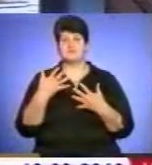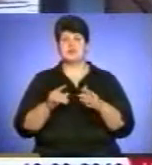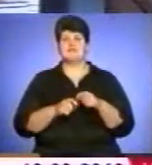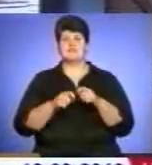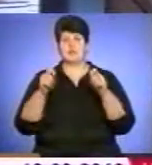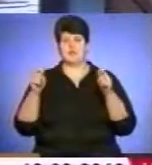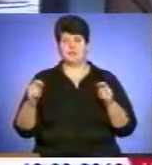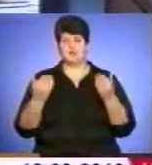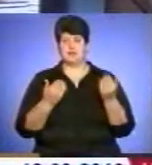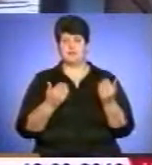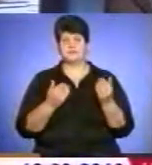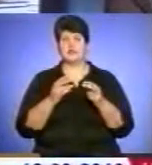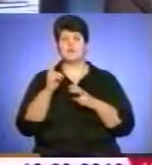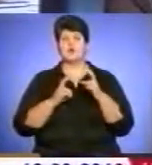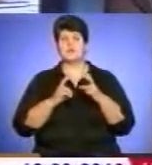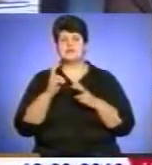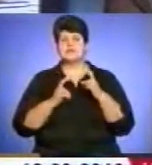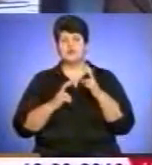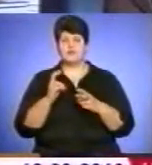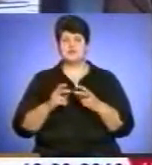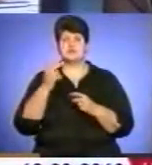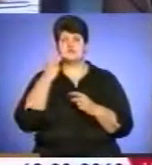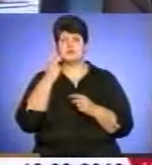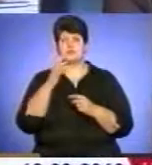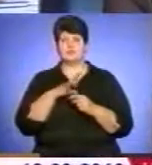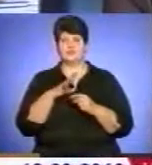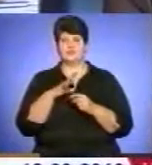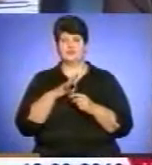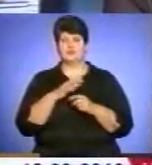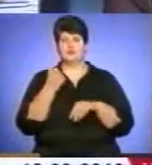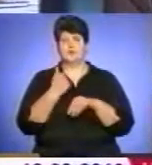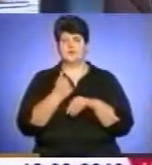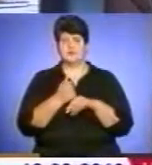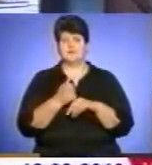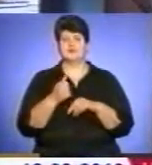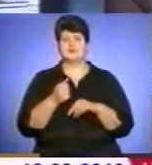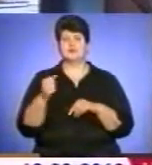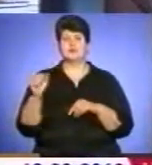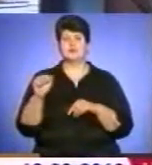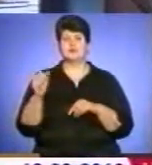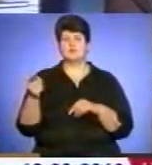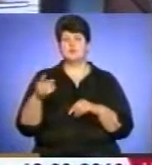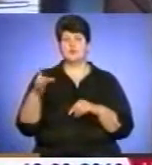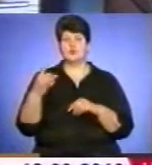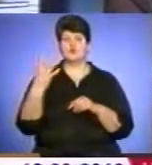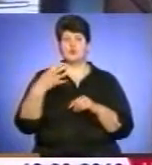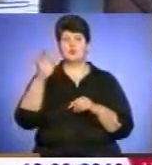Промисловість, Тернопільський район, він завжди був локомотивом в цьому виді. 40%